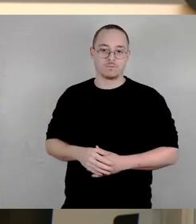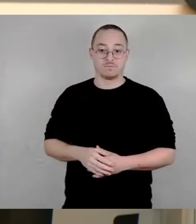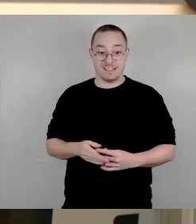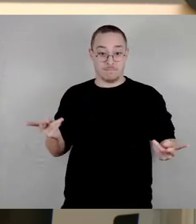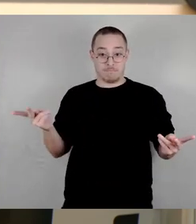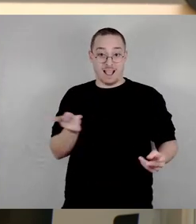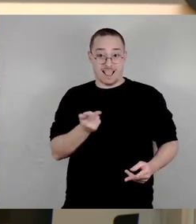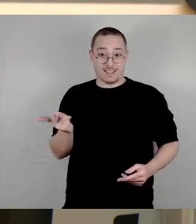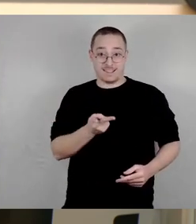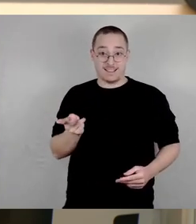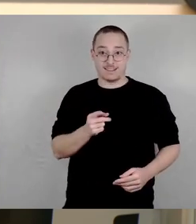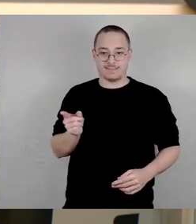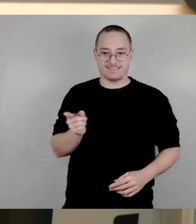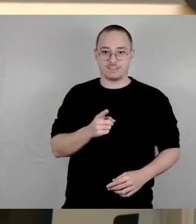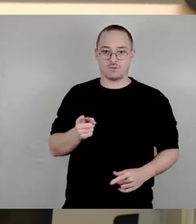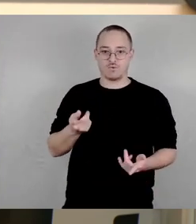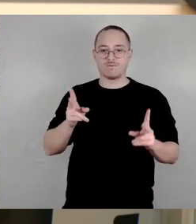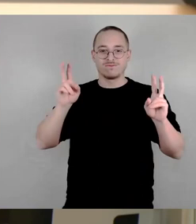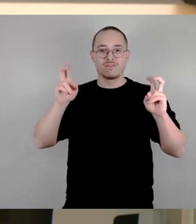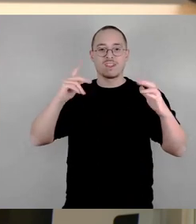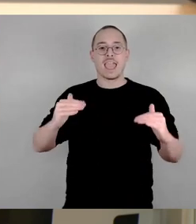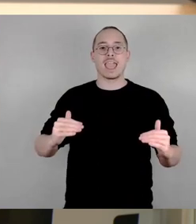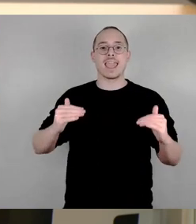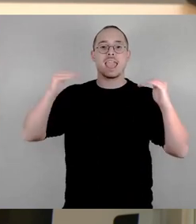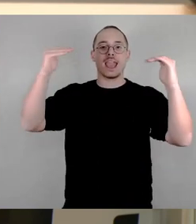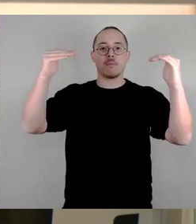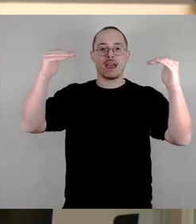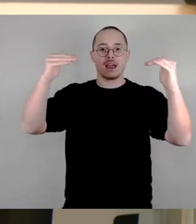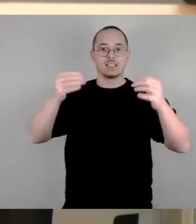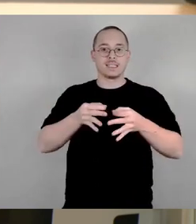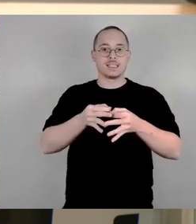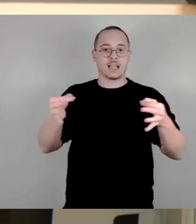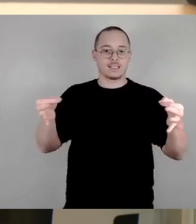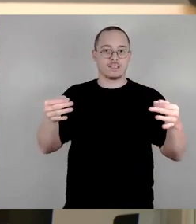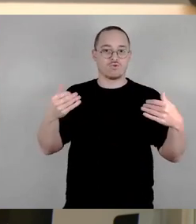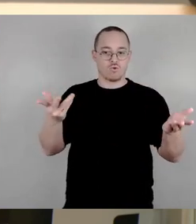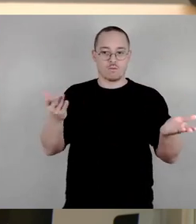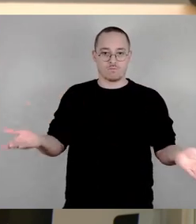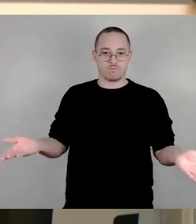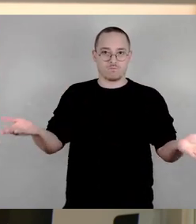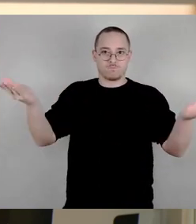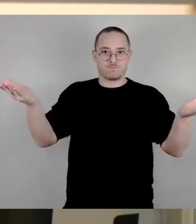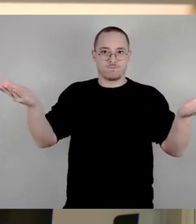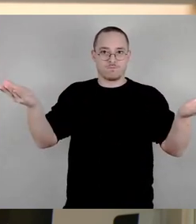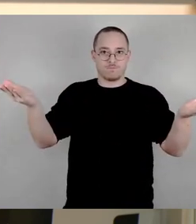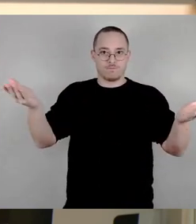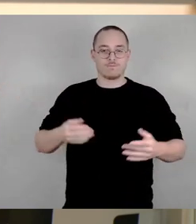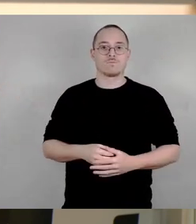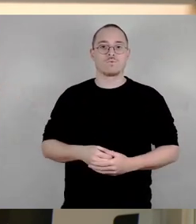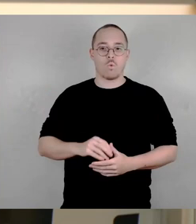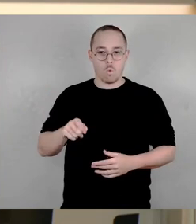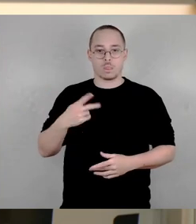Steuermesszahl multipliziert. Und das ergibt dann die Grundsteuerhöhe, die dann jeder individuell zu zahlen hat.